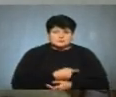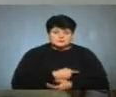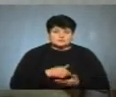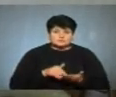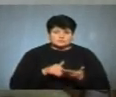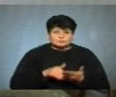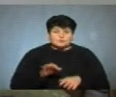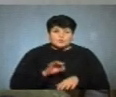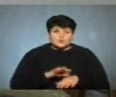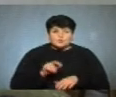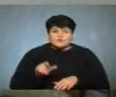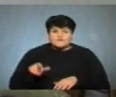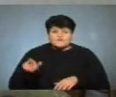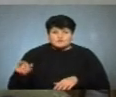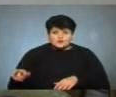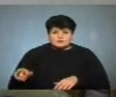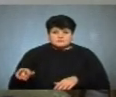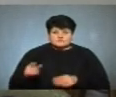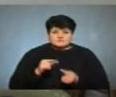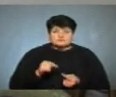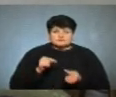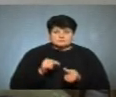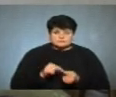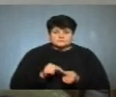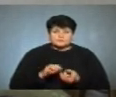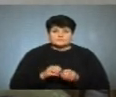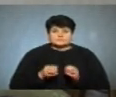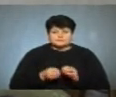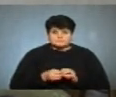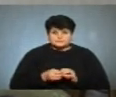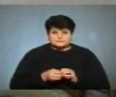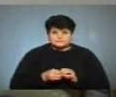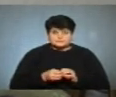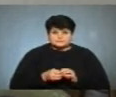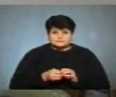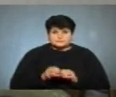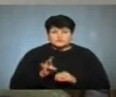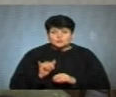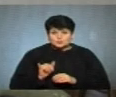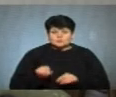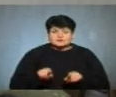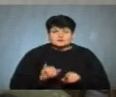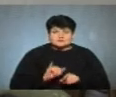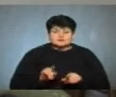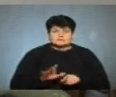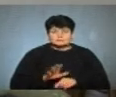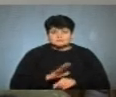хворим із відповідною патологією. І таким чином